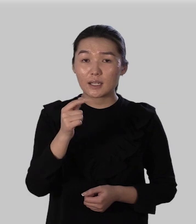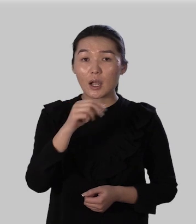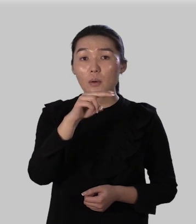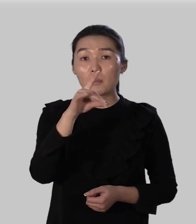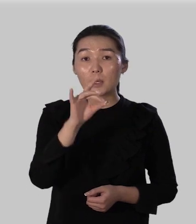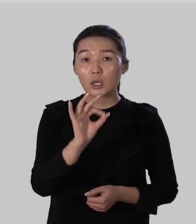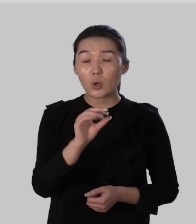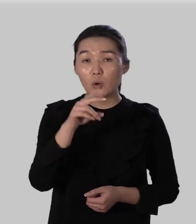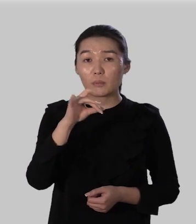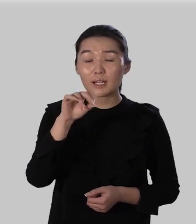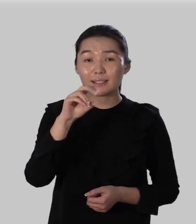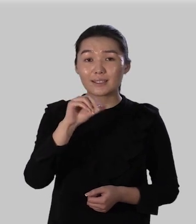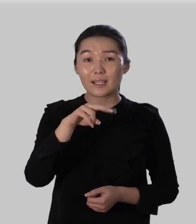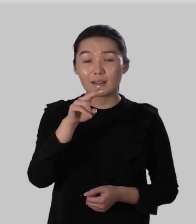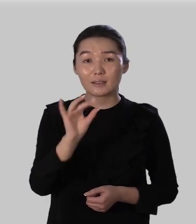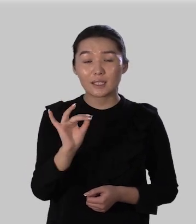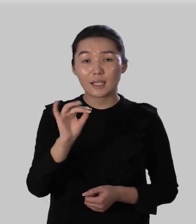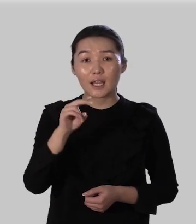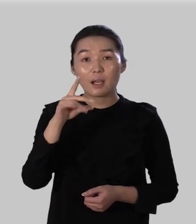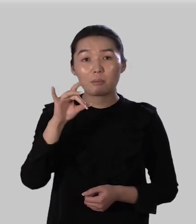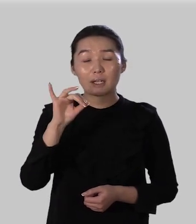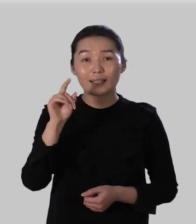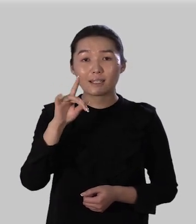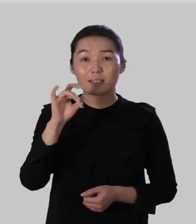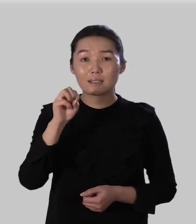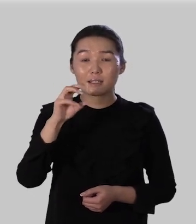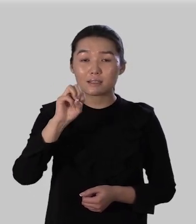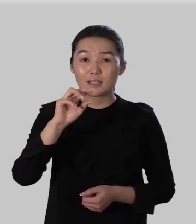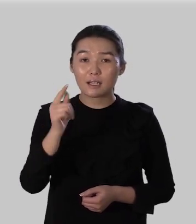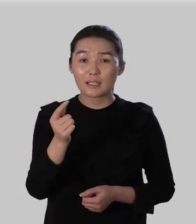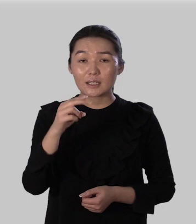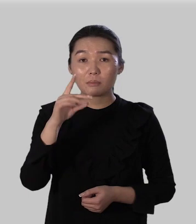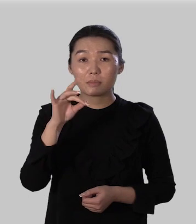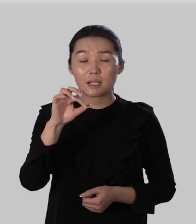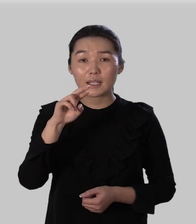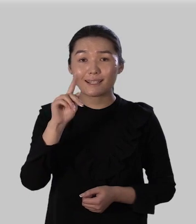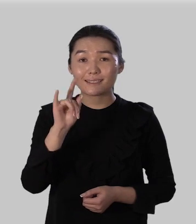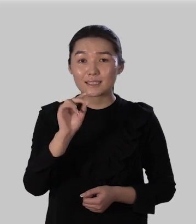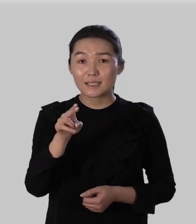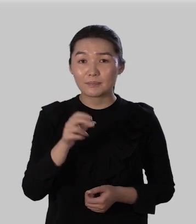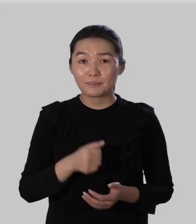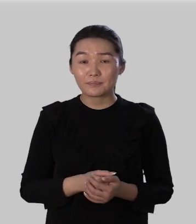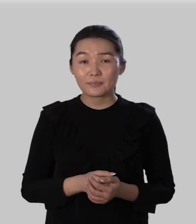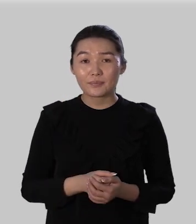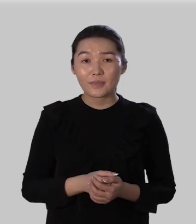про проделки произрастать прабабушка про язык